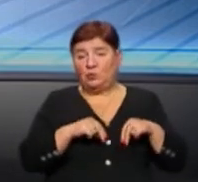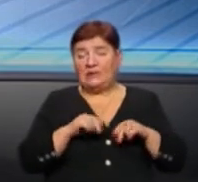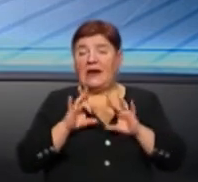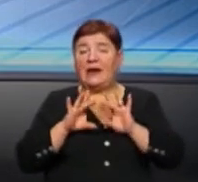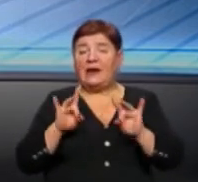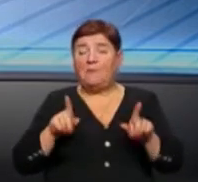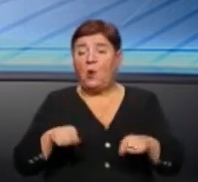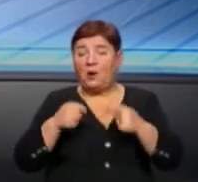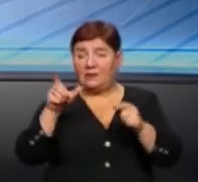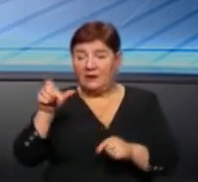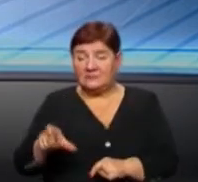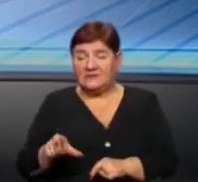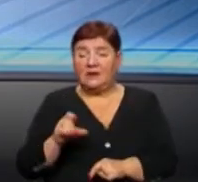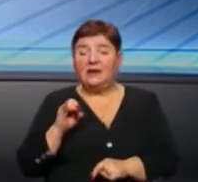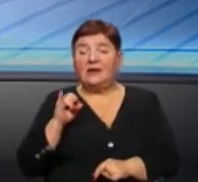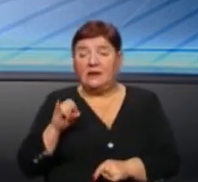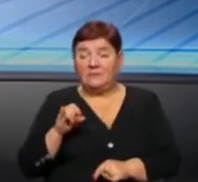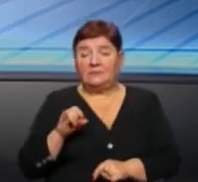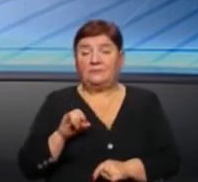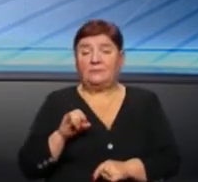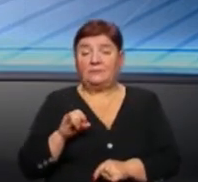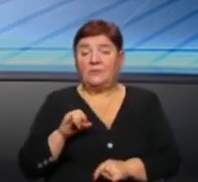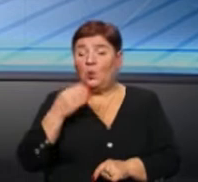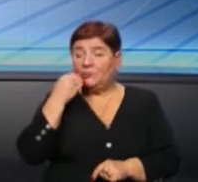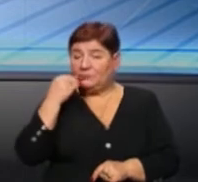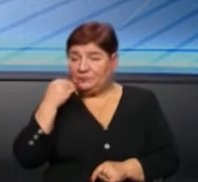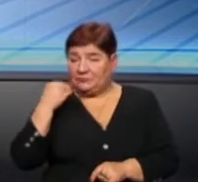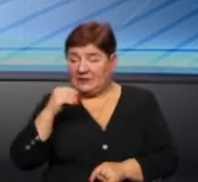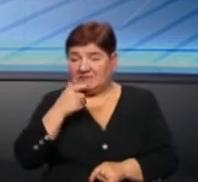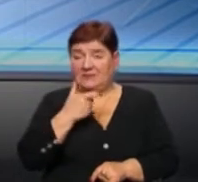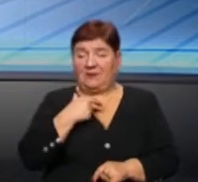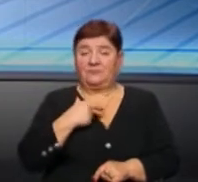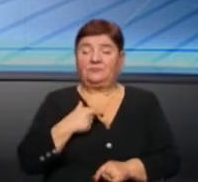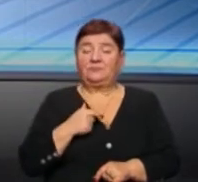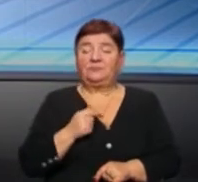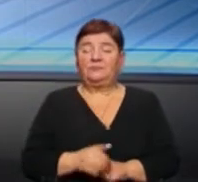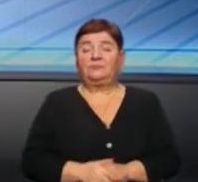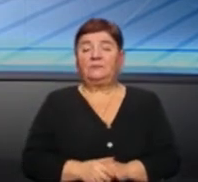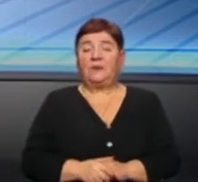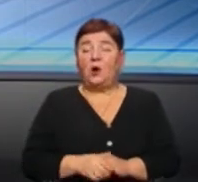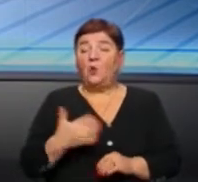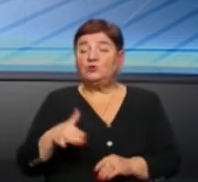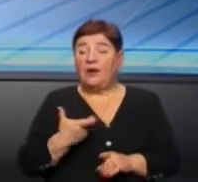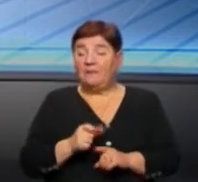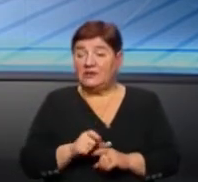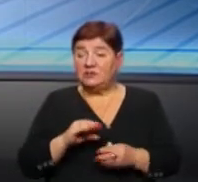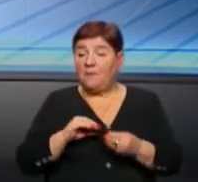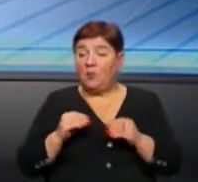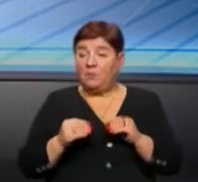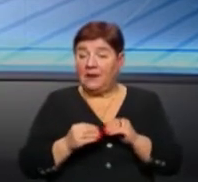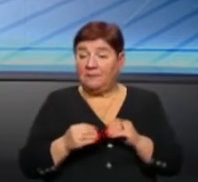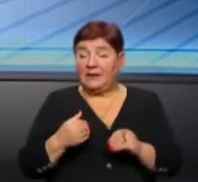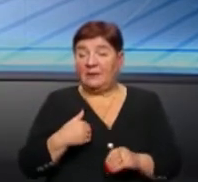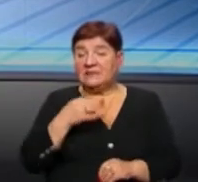рекламодавці і удосконалюють себе. Вже більше проблем, я би